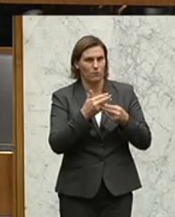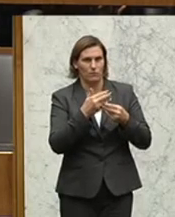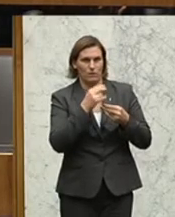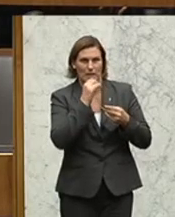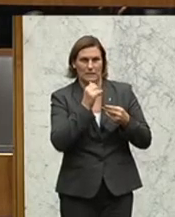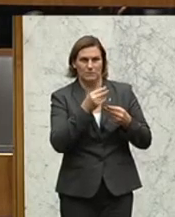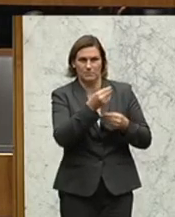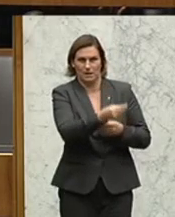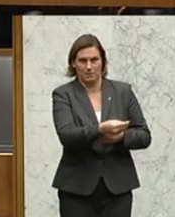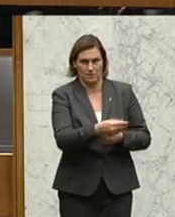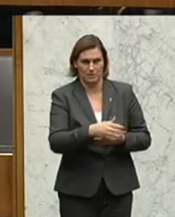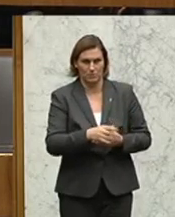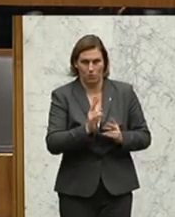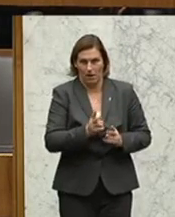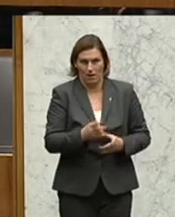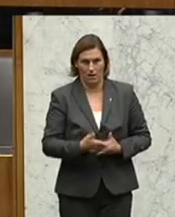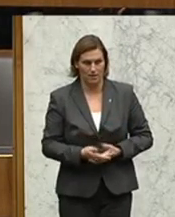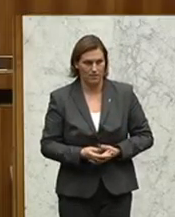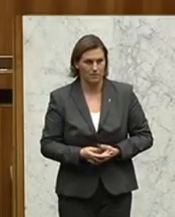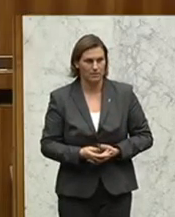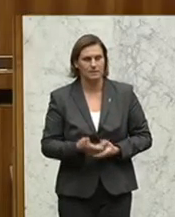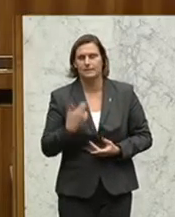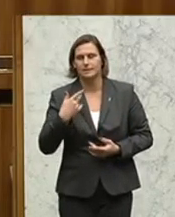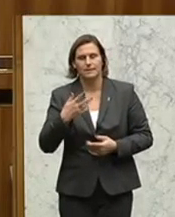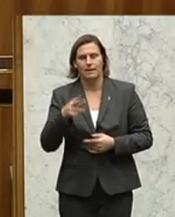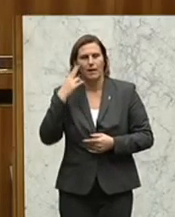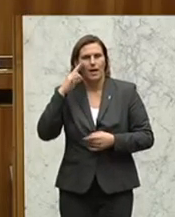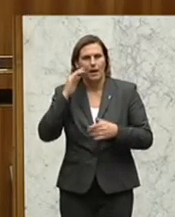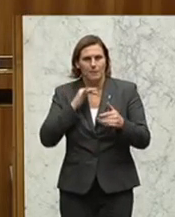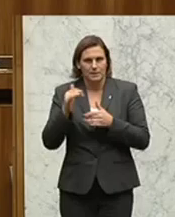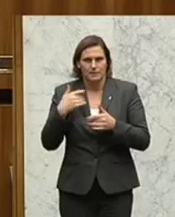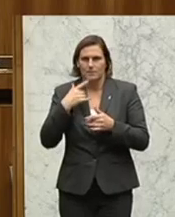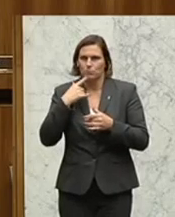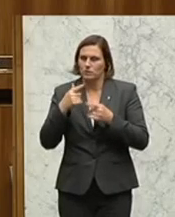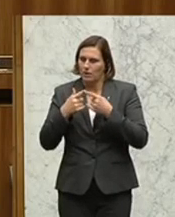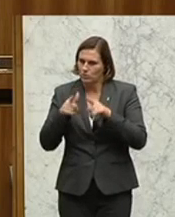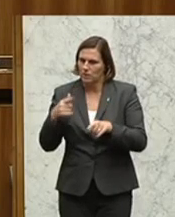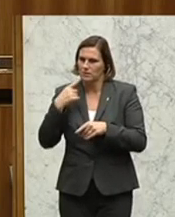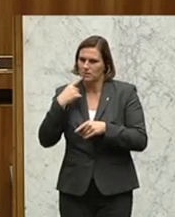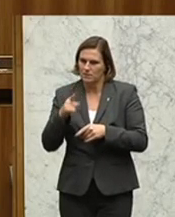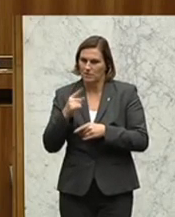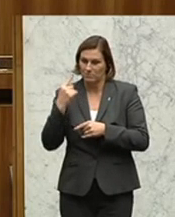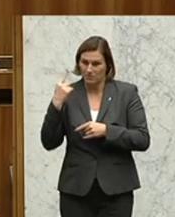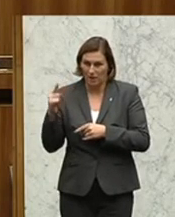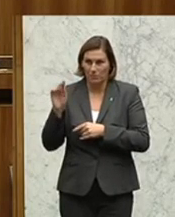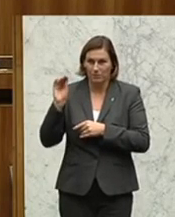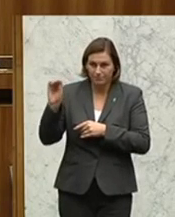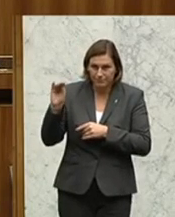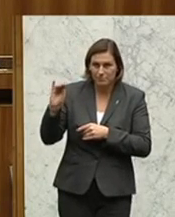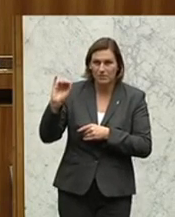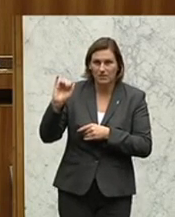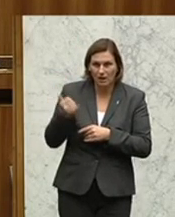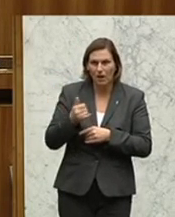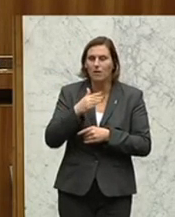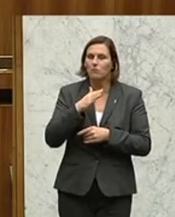Herr Justizminister, ich kann, ich habe, nein, ich muss es so sagen. Sie sind jemand, der durchaus für